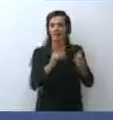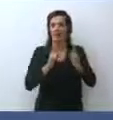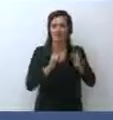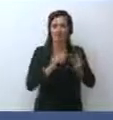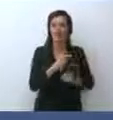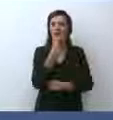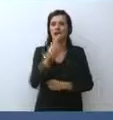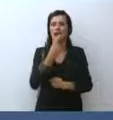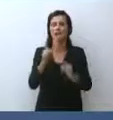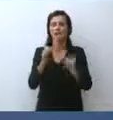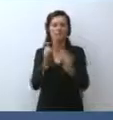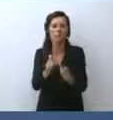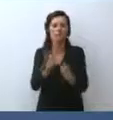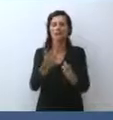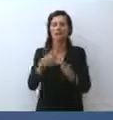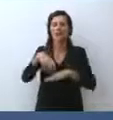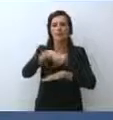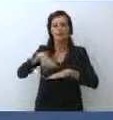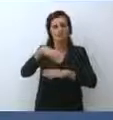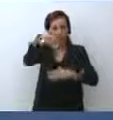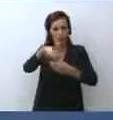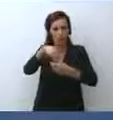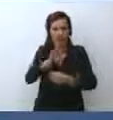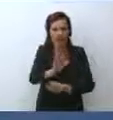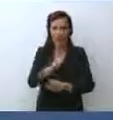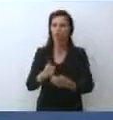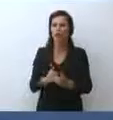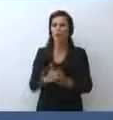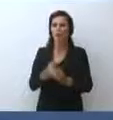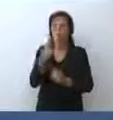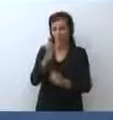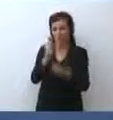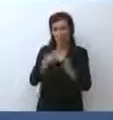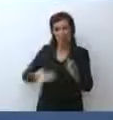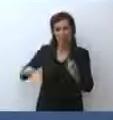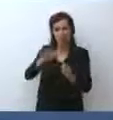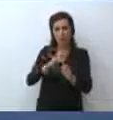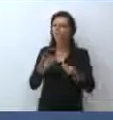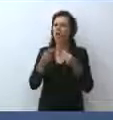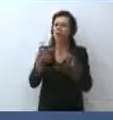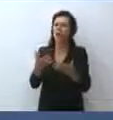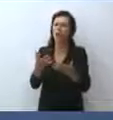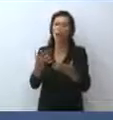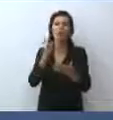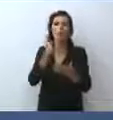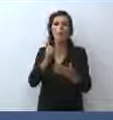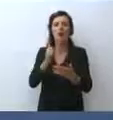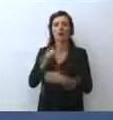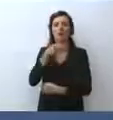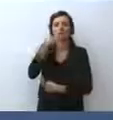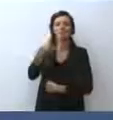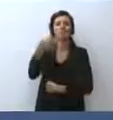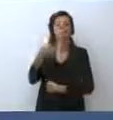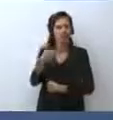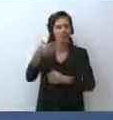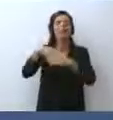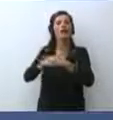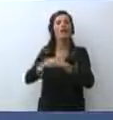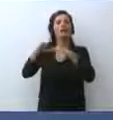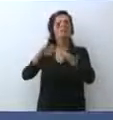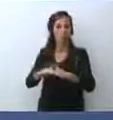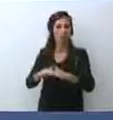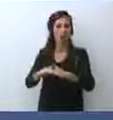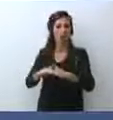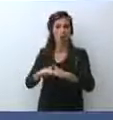Interni. È stata data loro, come dicevo prima, immediatamente la condizione di rifugiato, il che li equipara